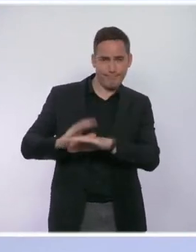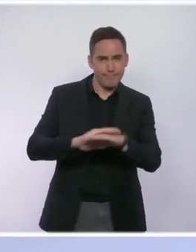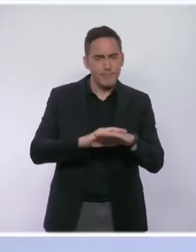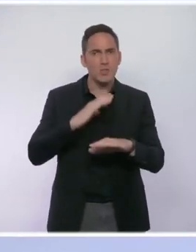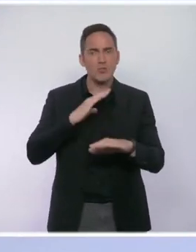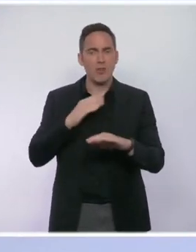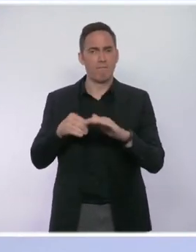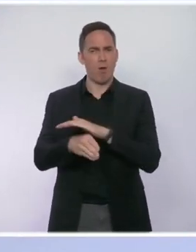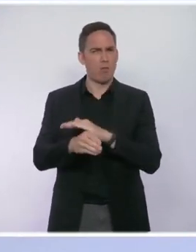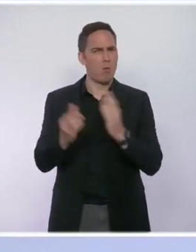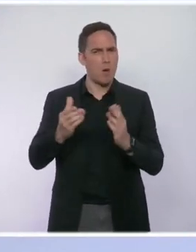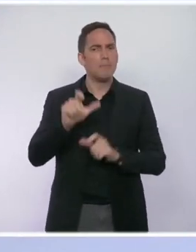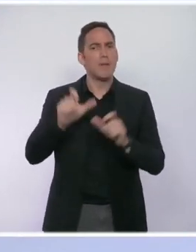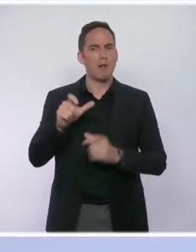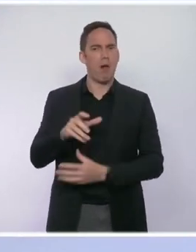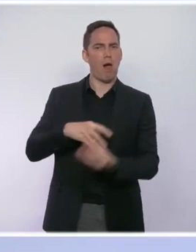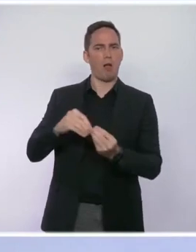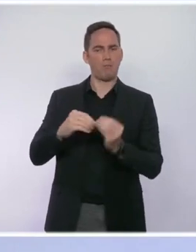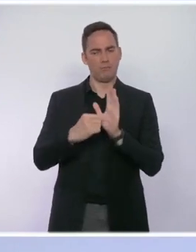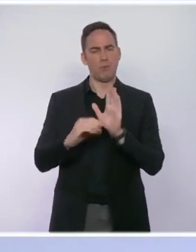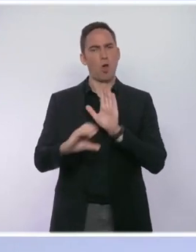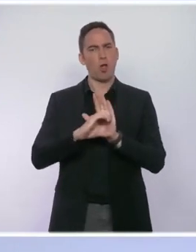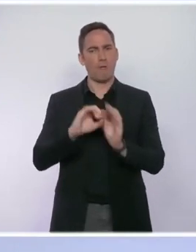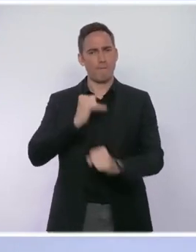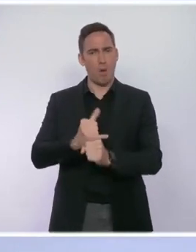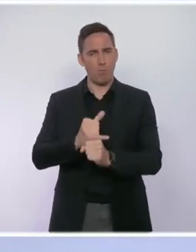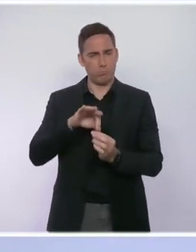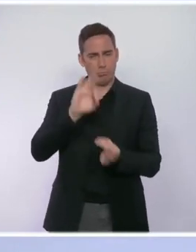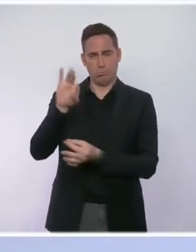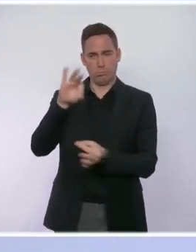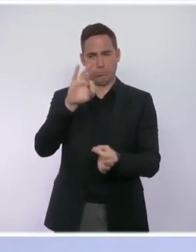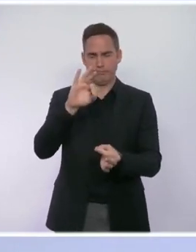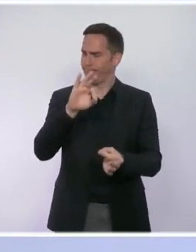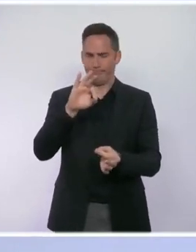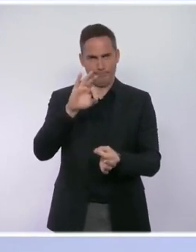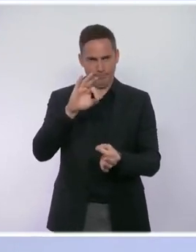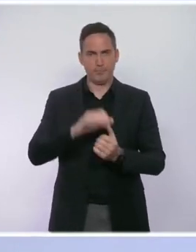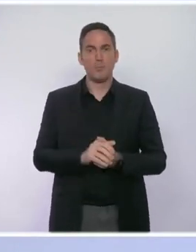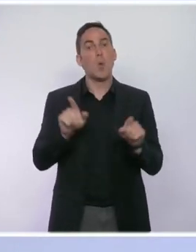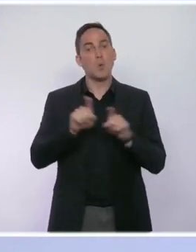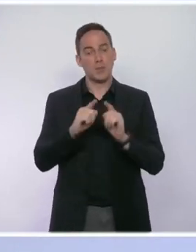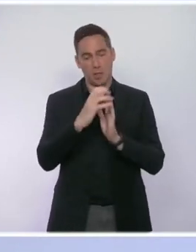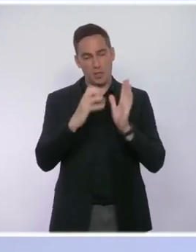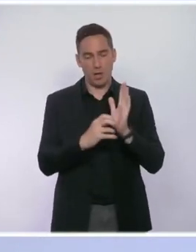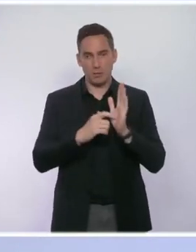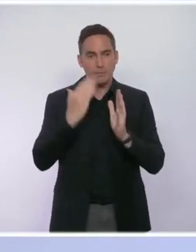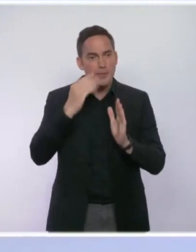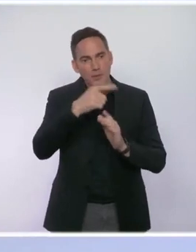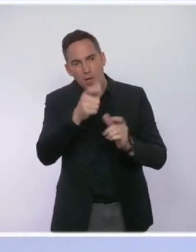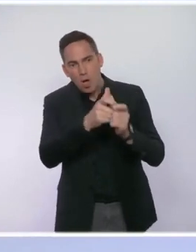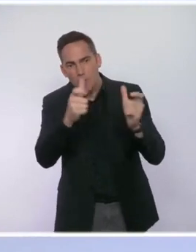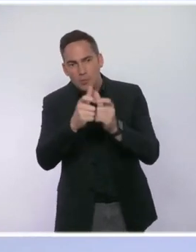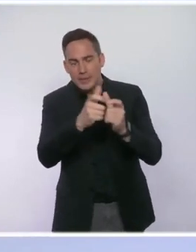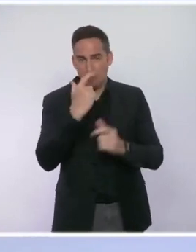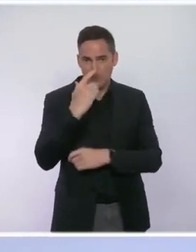fraude au pass sanitaire. Ce que prévoit ce texte, ce sont des mesures d'accompagnement économique permettant de faire face, en tant que de besoin,